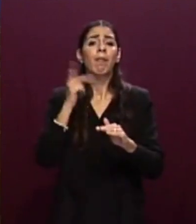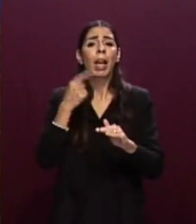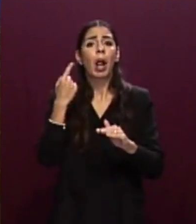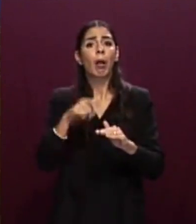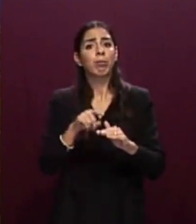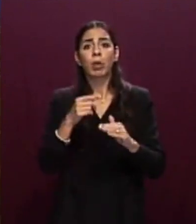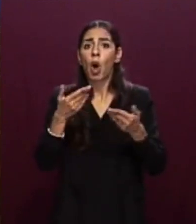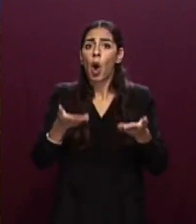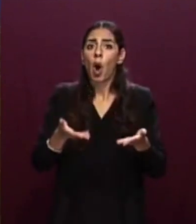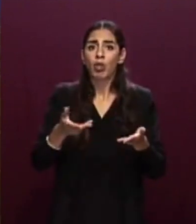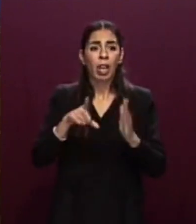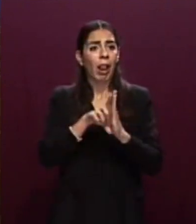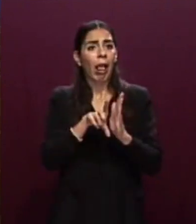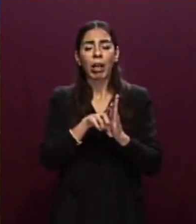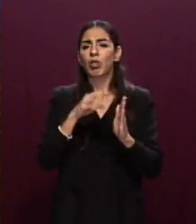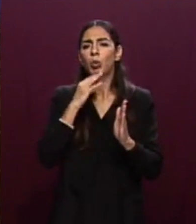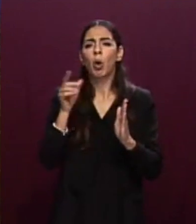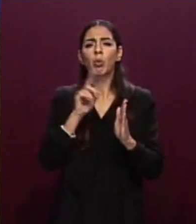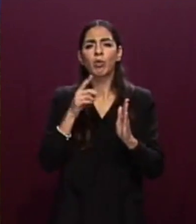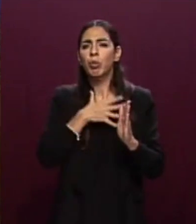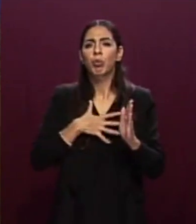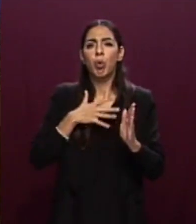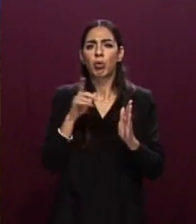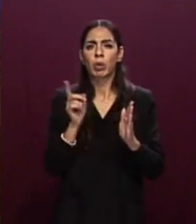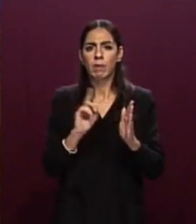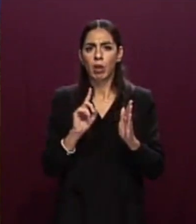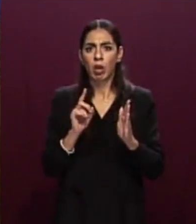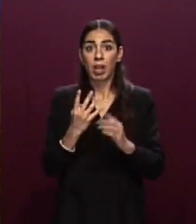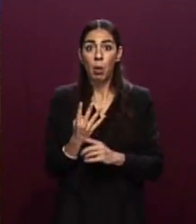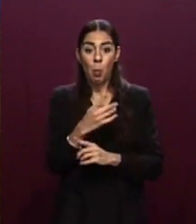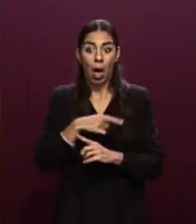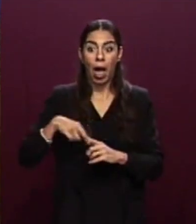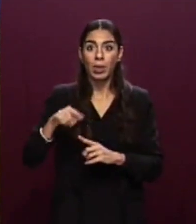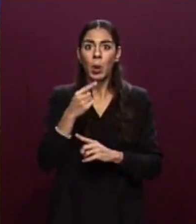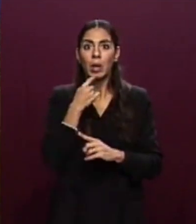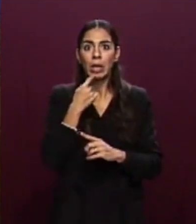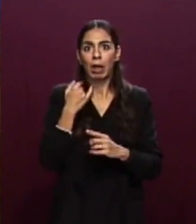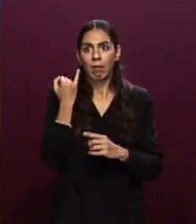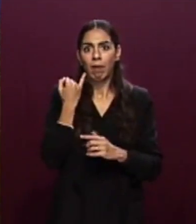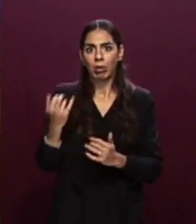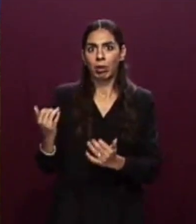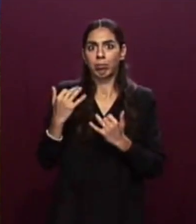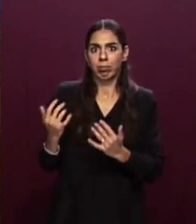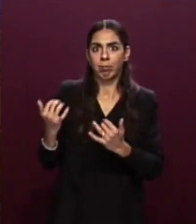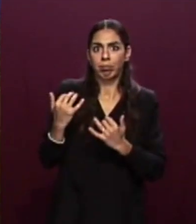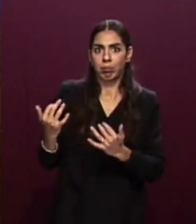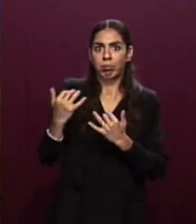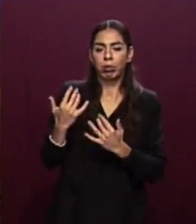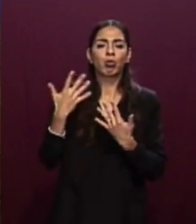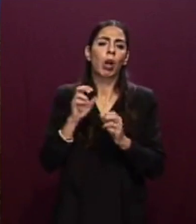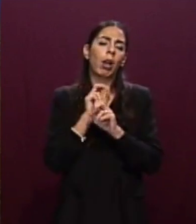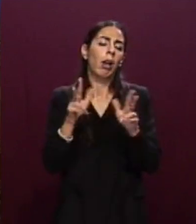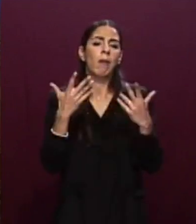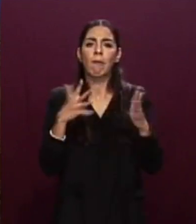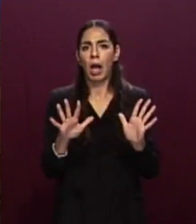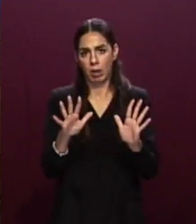ricordata dichiarazione congiunta dei quattro Stati membri più esposti ai flussi di mare, in linea con le finalità del Patto europeo, ha sostenuto